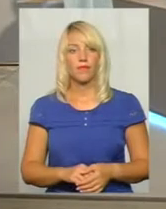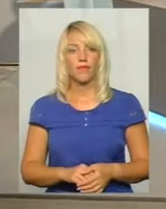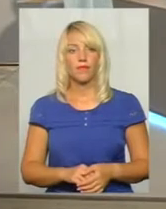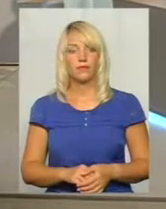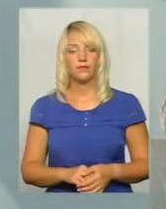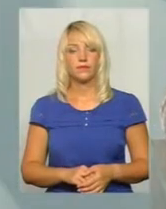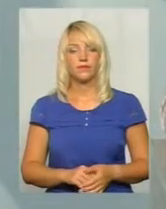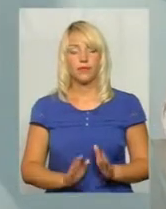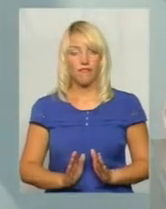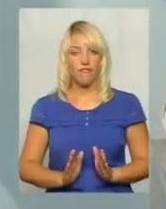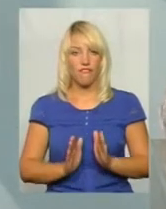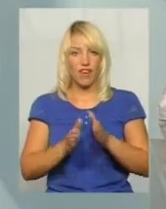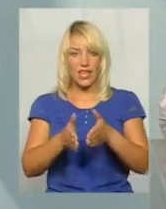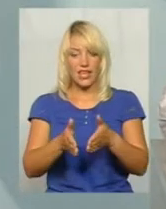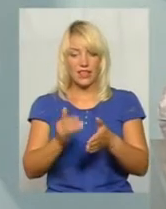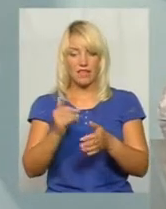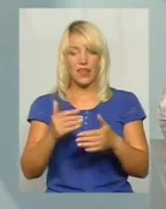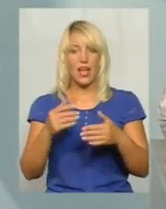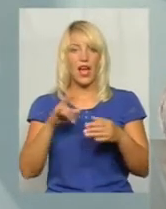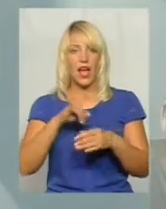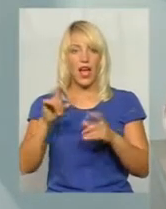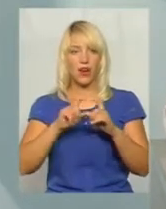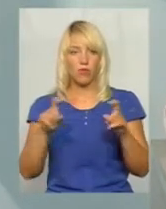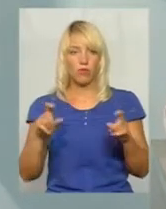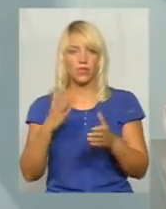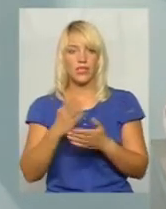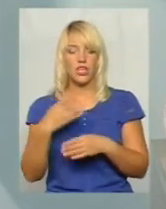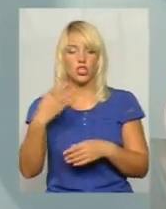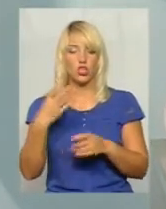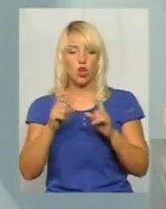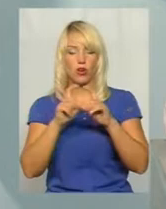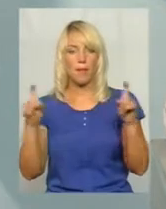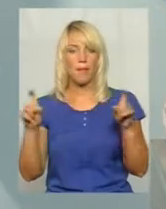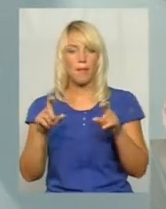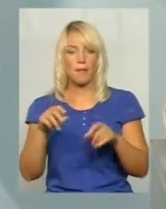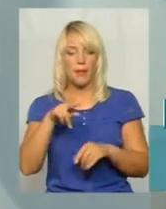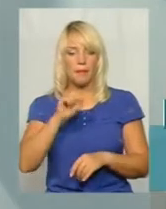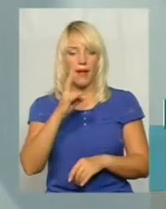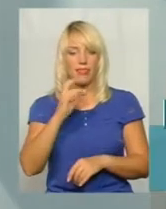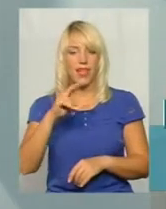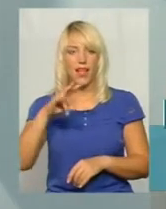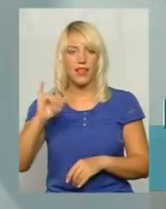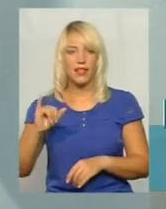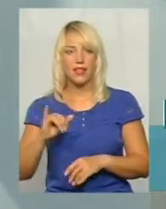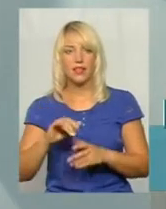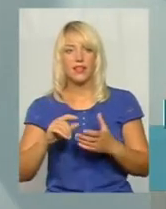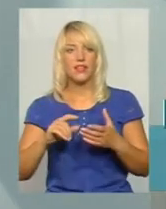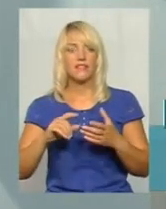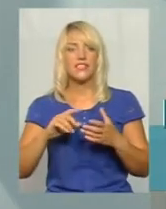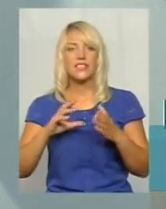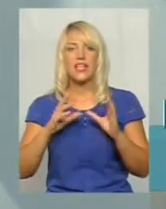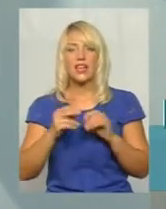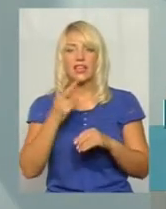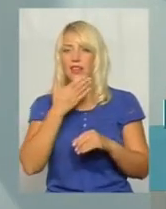Вхід в аеропорт, стоїть 40 панелей, які не знають, взагалі вони бачили кістку краски, чи не